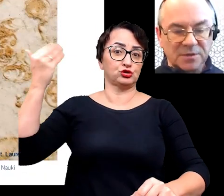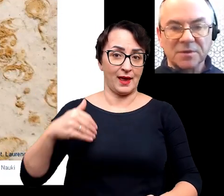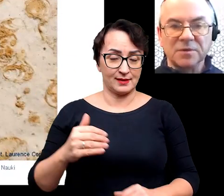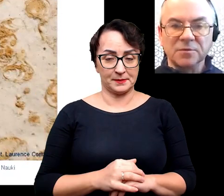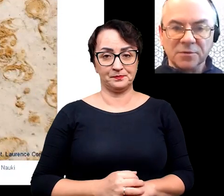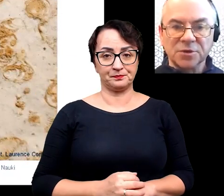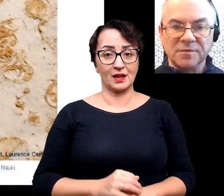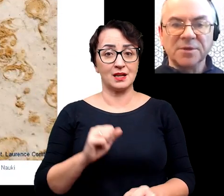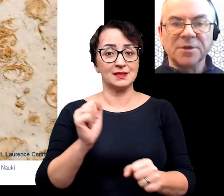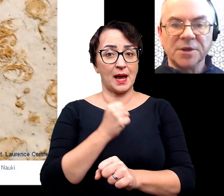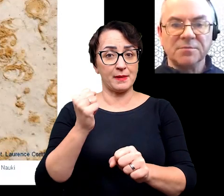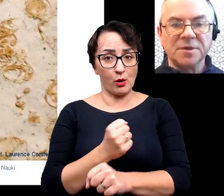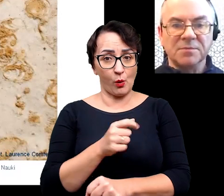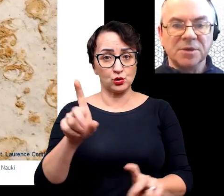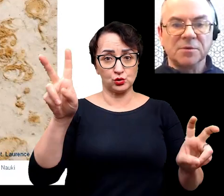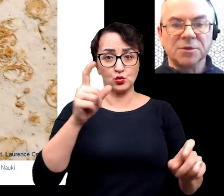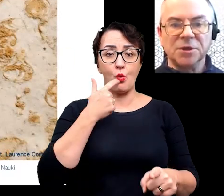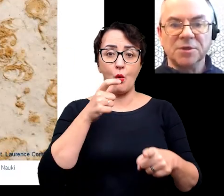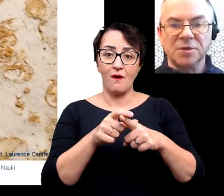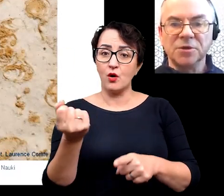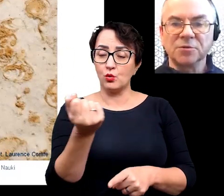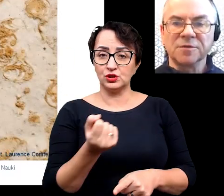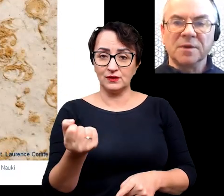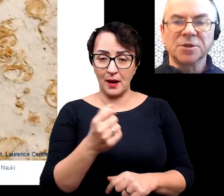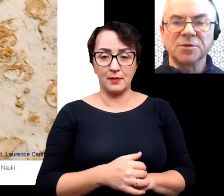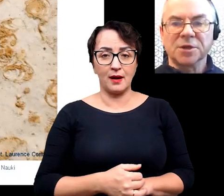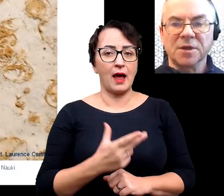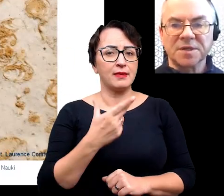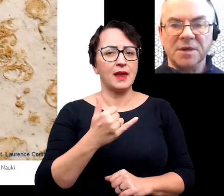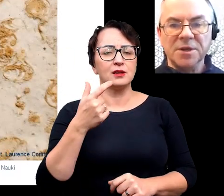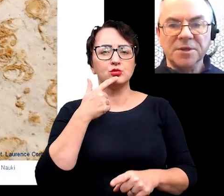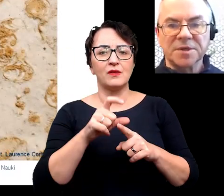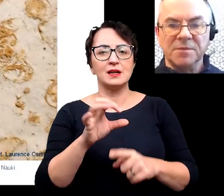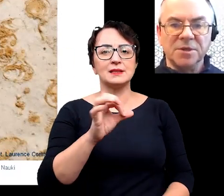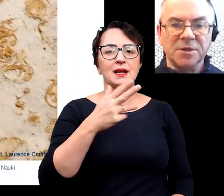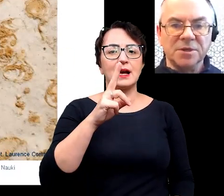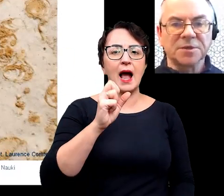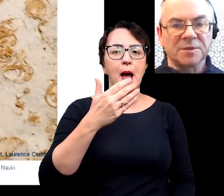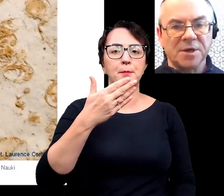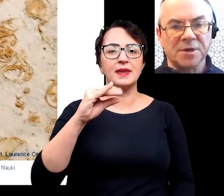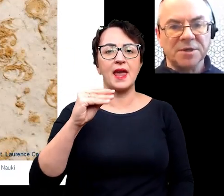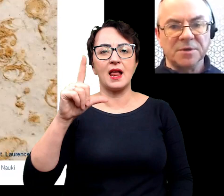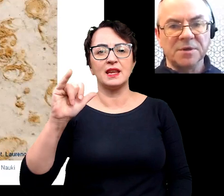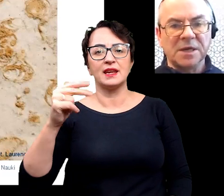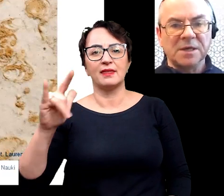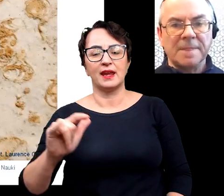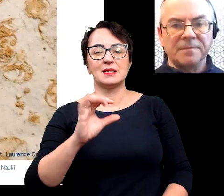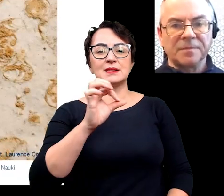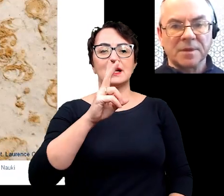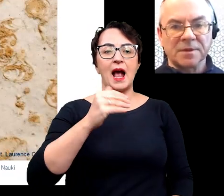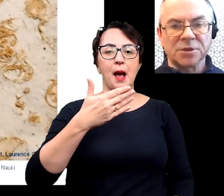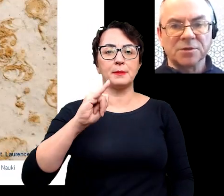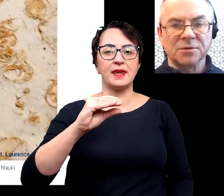Skamieniałości, tutaj używamy ten termin, skamieniałości, nie używamy czegoś takiego jak skamieliny, skamienieliny, to są archaizmy,